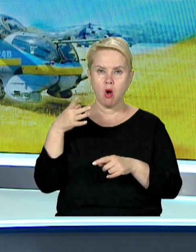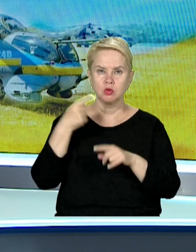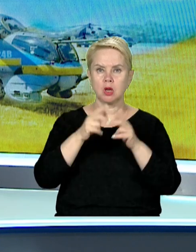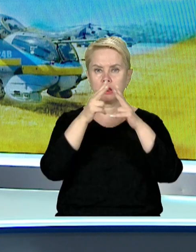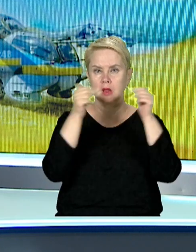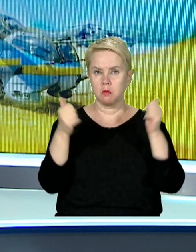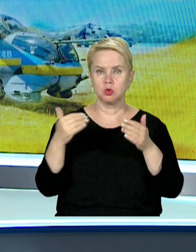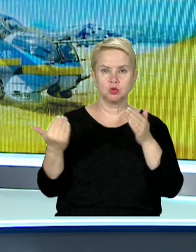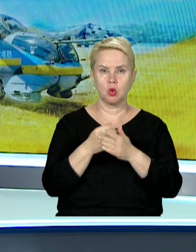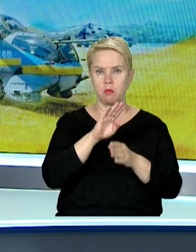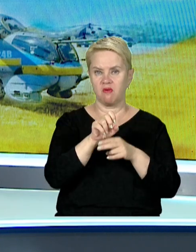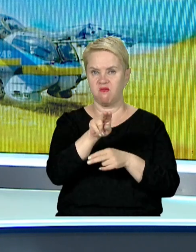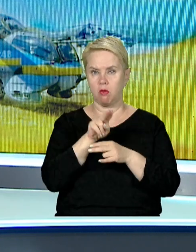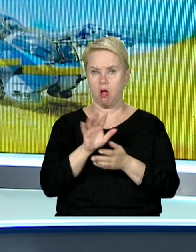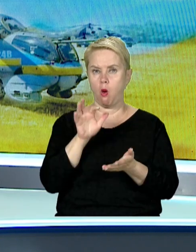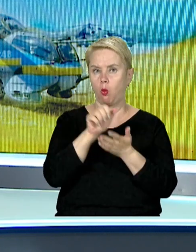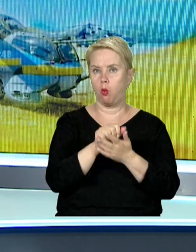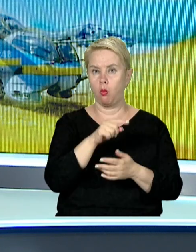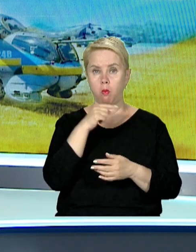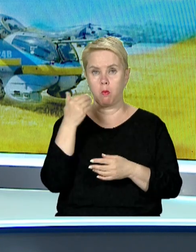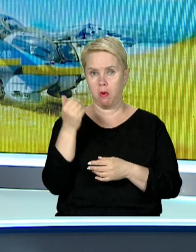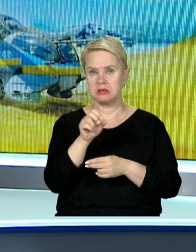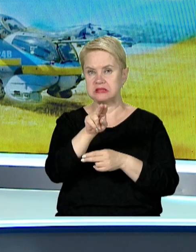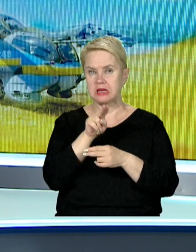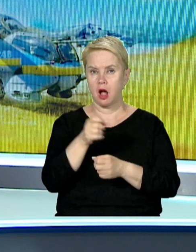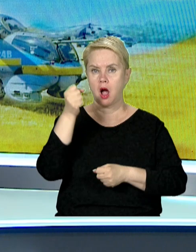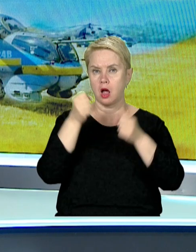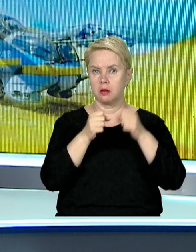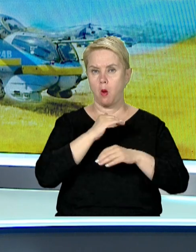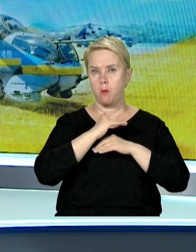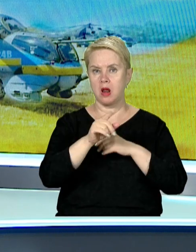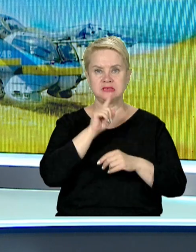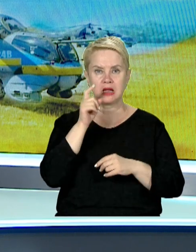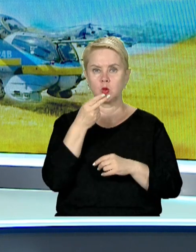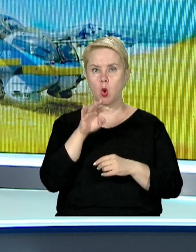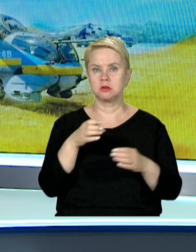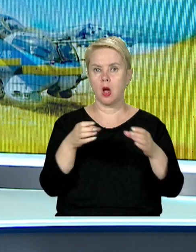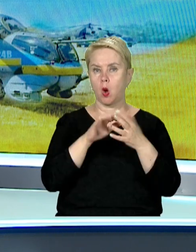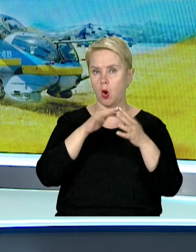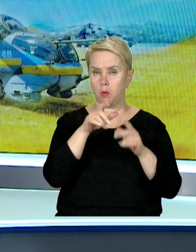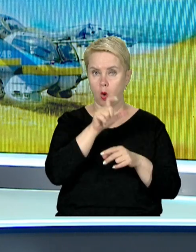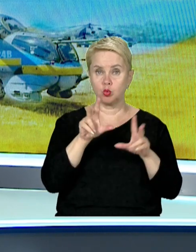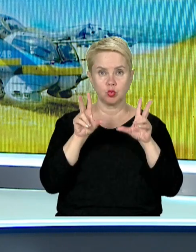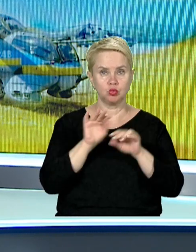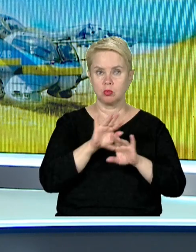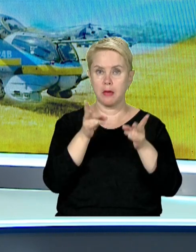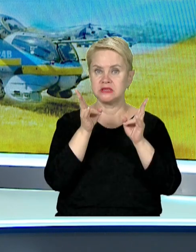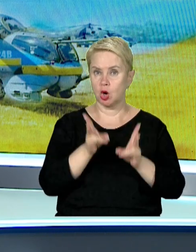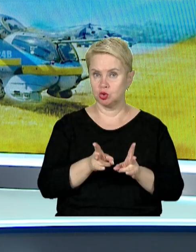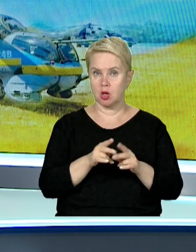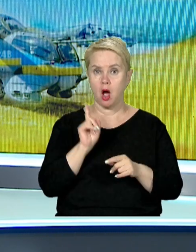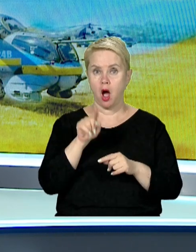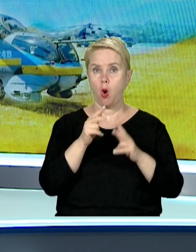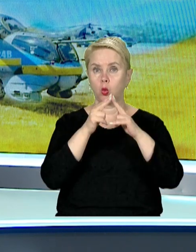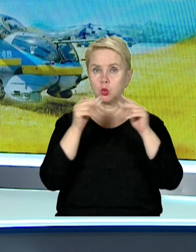Дніпропетровщина знову під вогнем окупантів. З артилерії гатили і по полям Зеленодольської громади. Люди, на щастя, не постраждали.